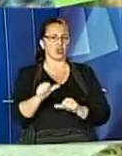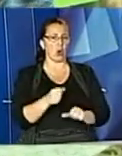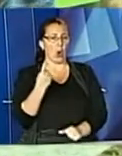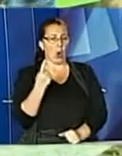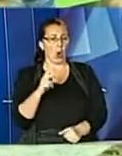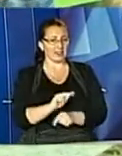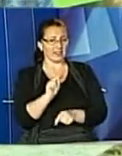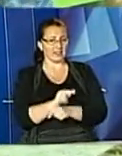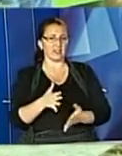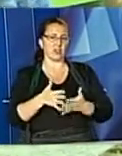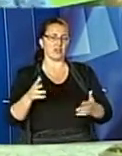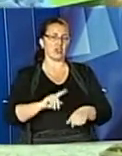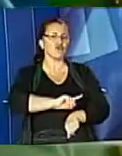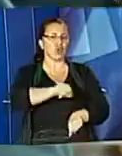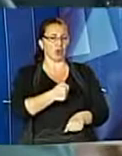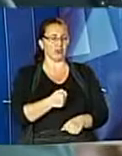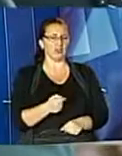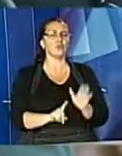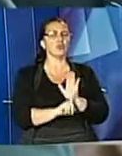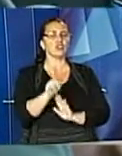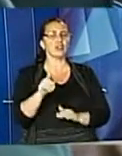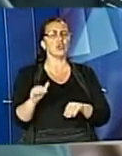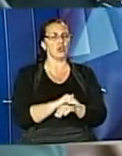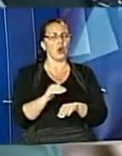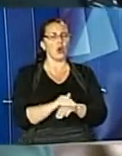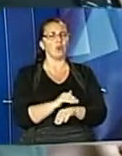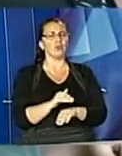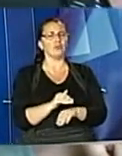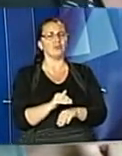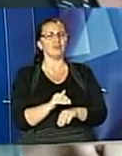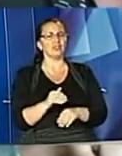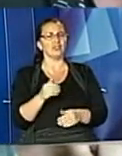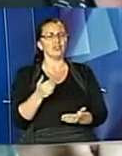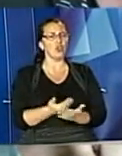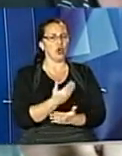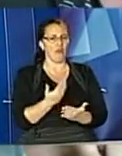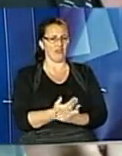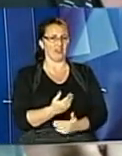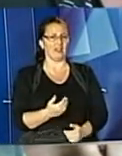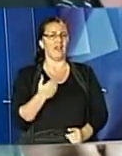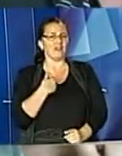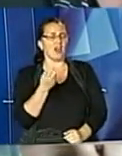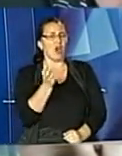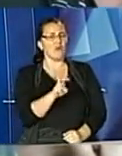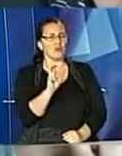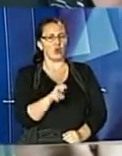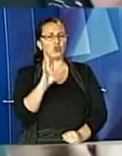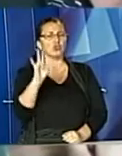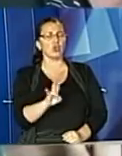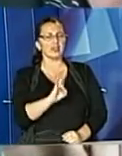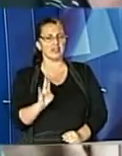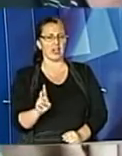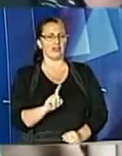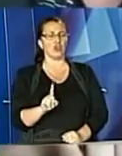кожне заняття починається із добрих новин. Гарна новина, що я ходжу до церкви, щоб